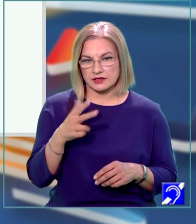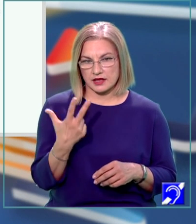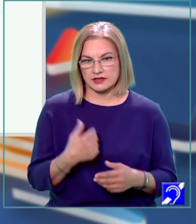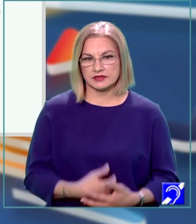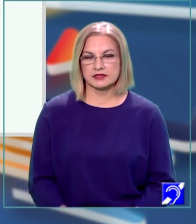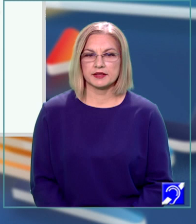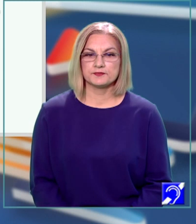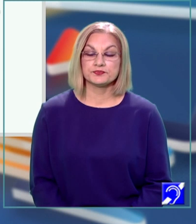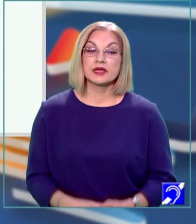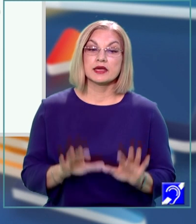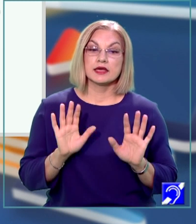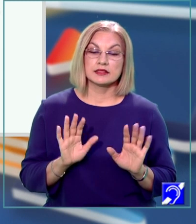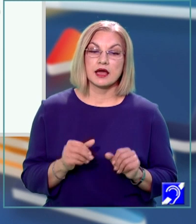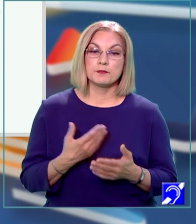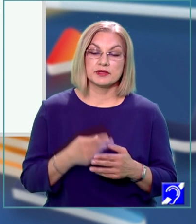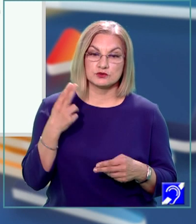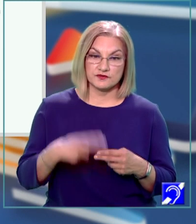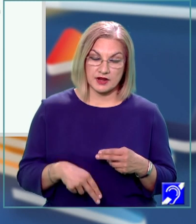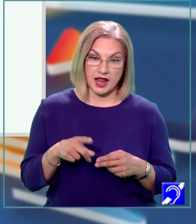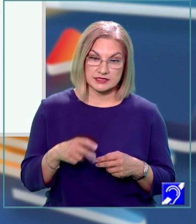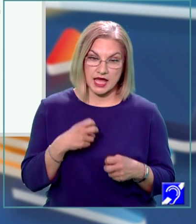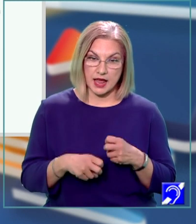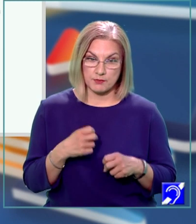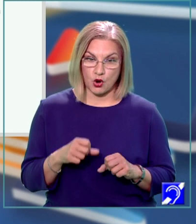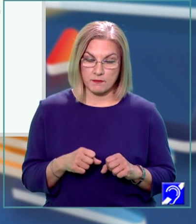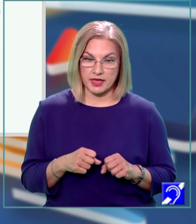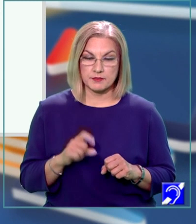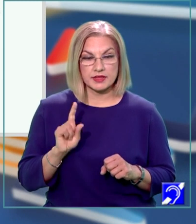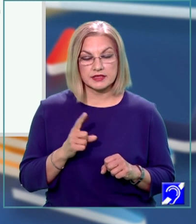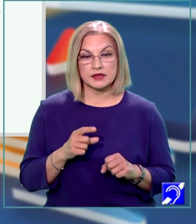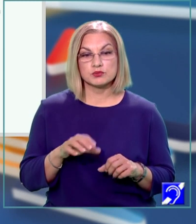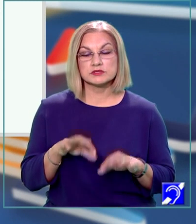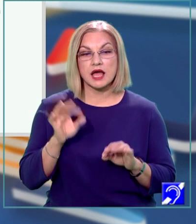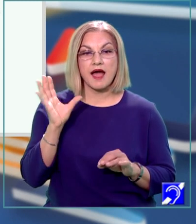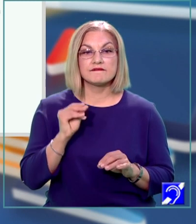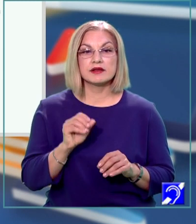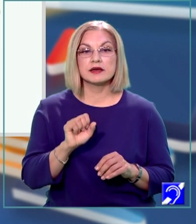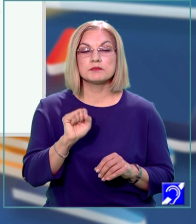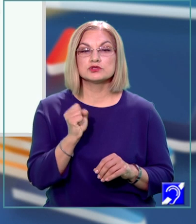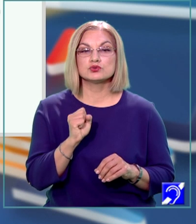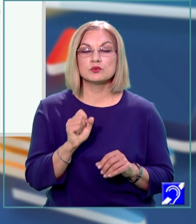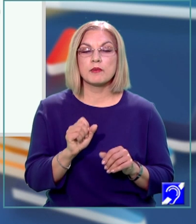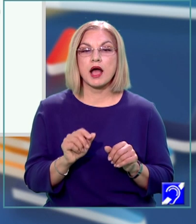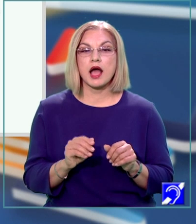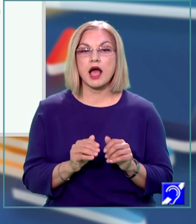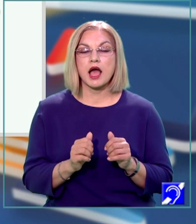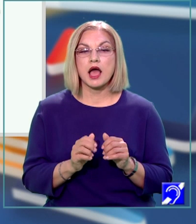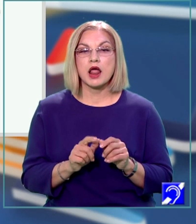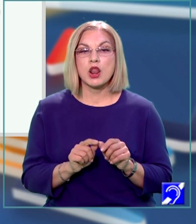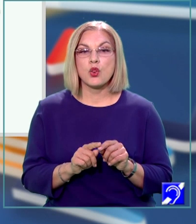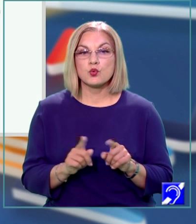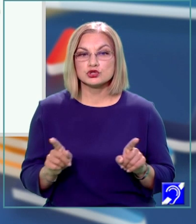3. Însă, pentru a finaliza problema, trebuie să aflăm suma lungimilor tuturor diagonalelor.